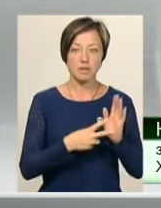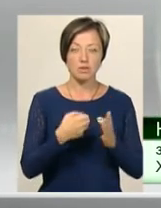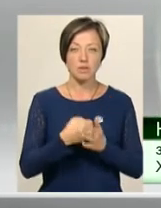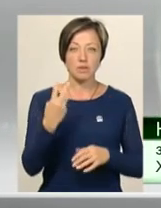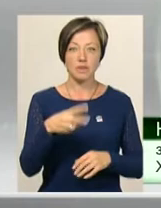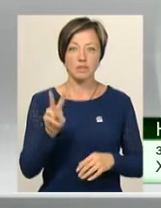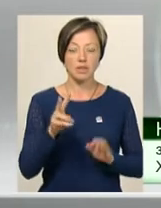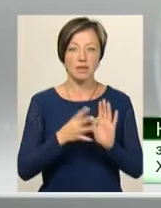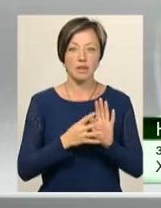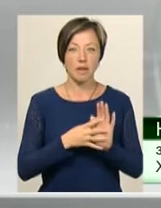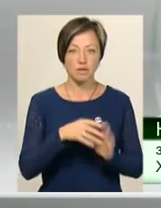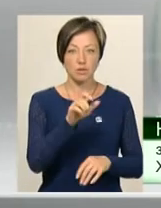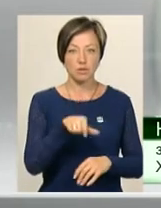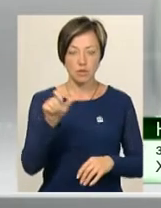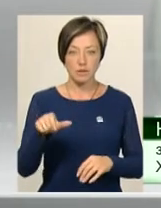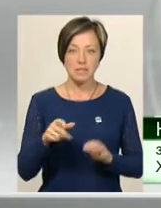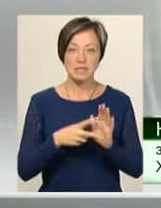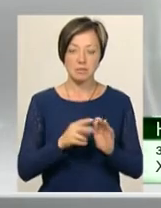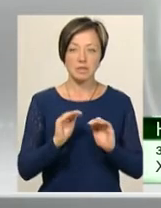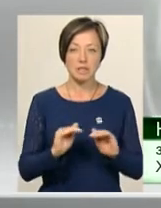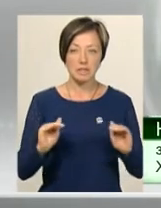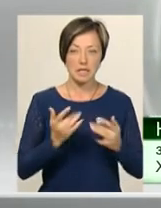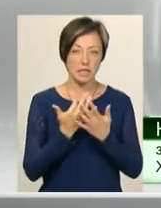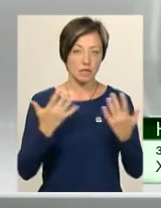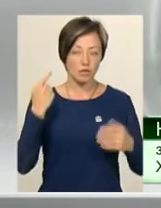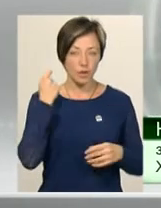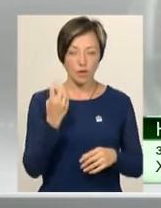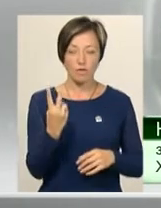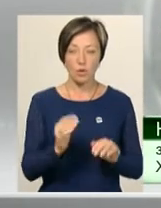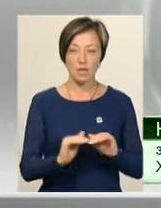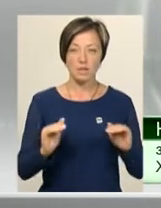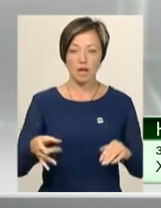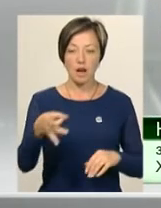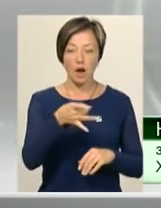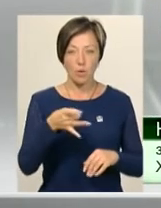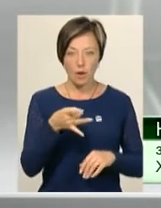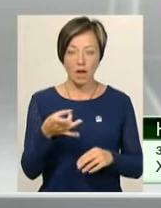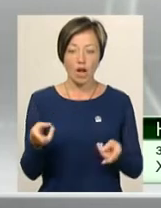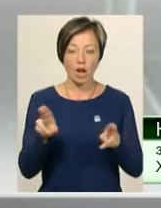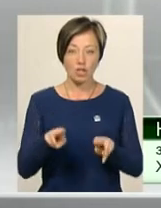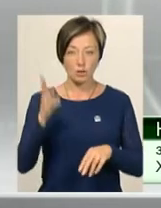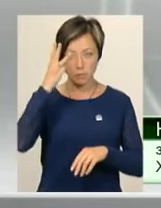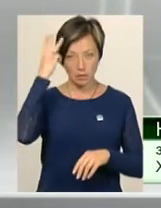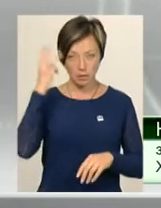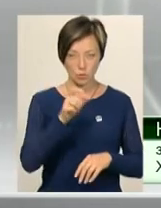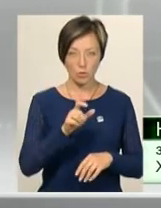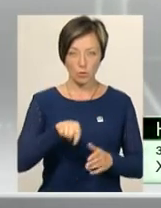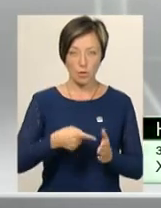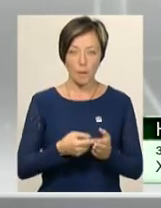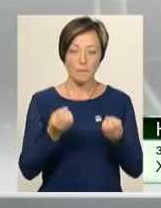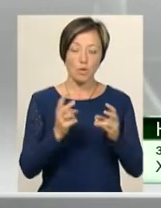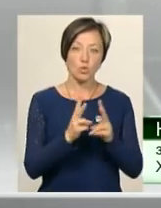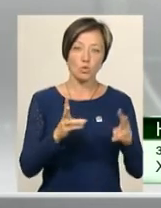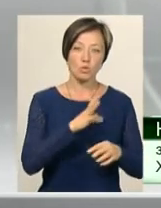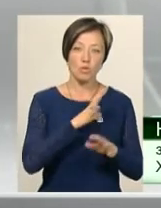9 чоловік. З них 7 – це діти різного віку. Двоє дітей з районів, а все – це місць Хмельницького. Просто